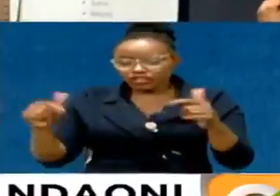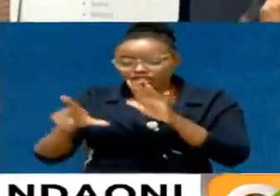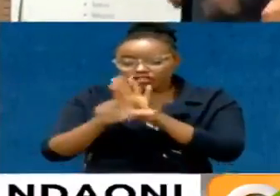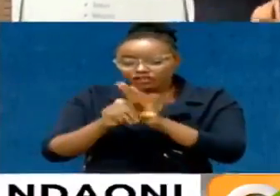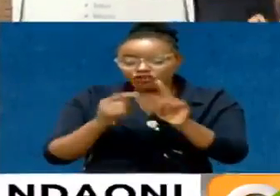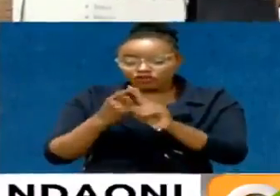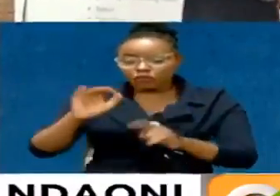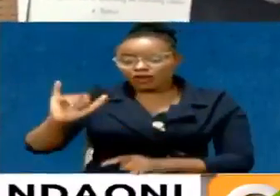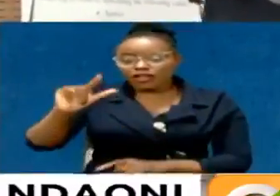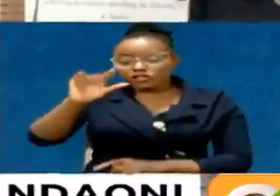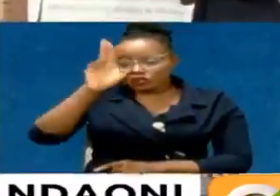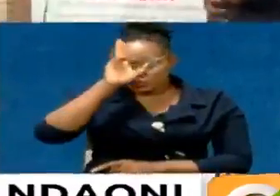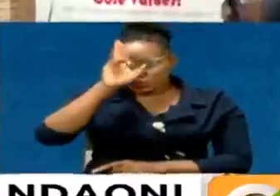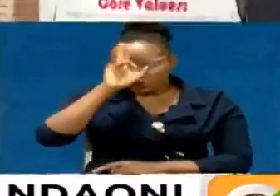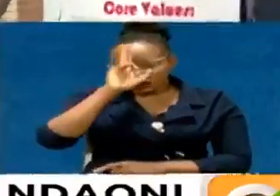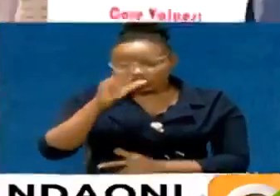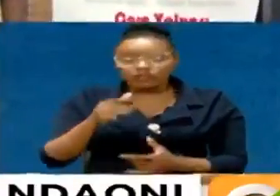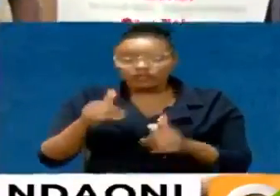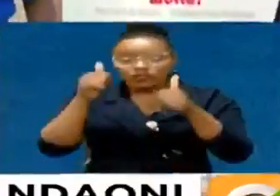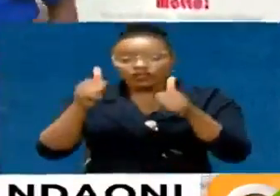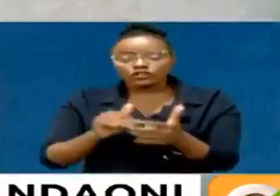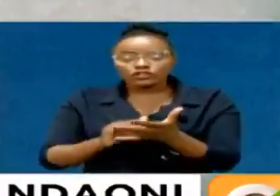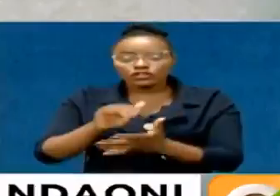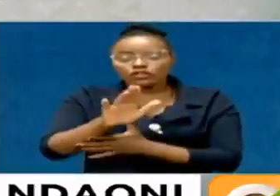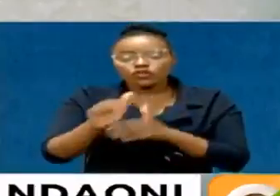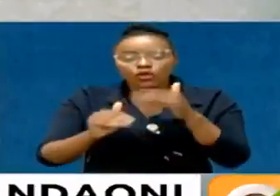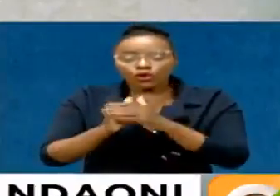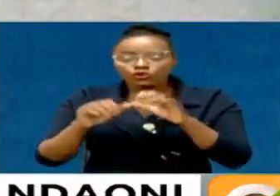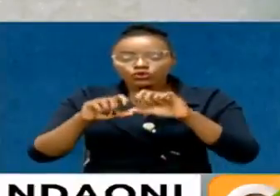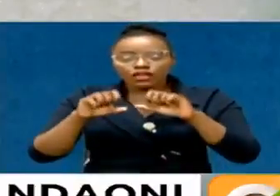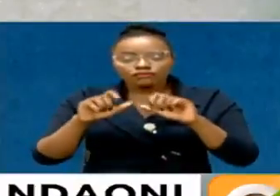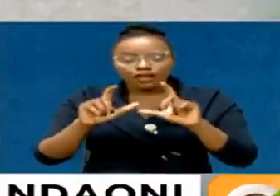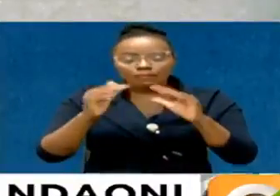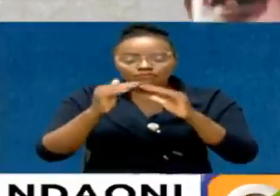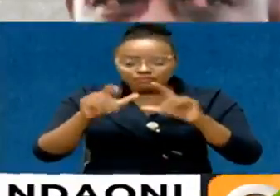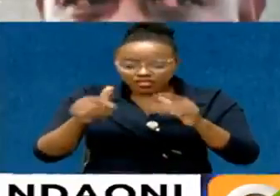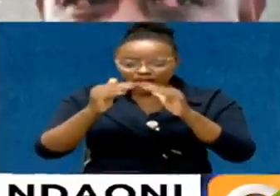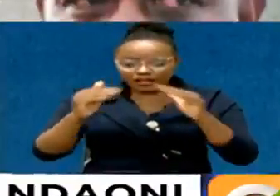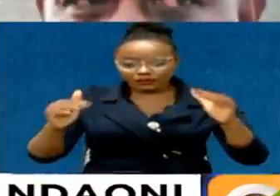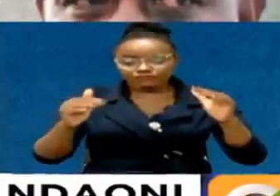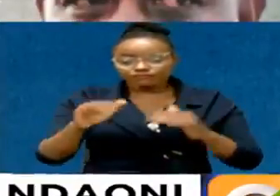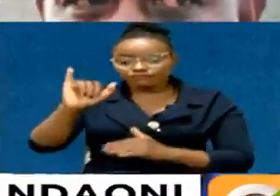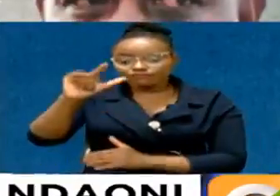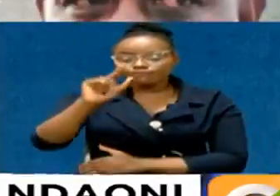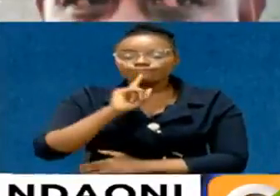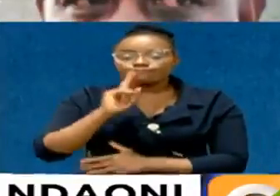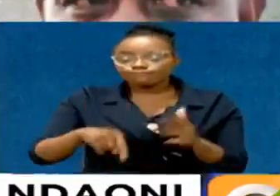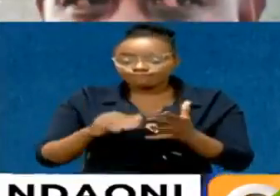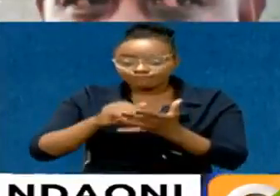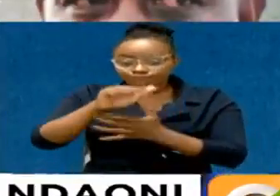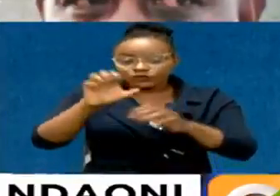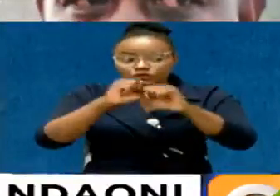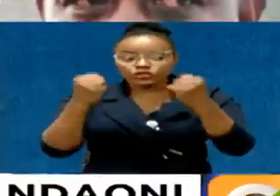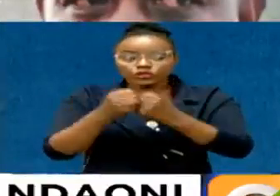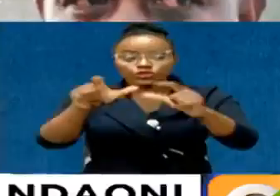mkua polisi Hilary Mutiembai kwenye notisi ya lio tuma kwa viombo vya habari. Inspector Generali anasema kutua ujumbe kwenye